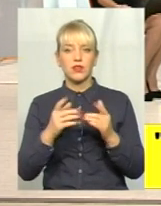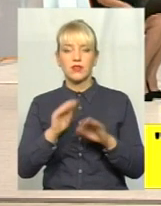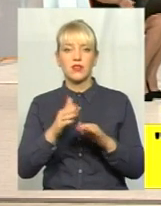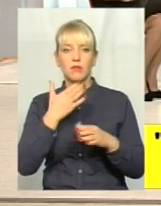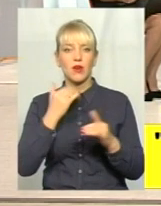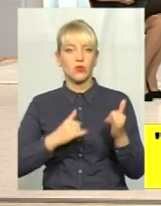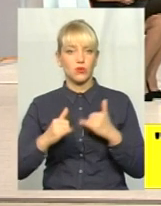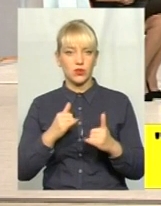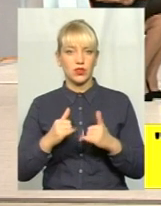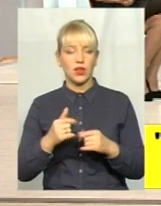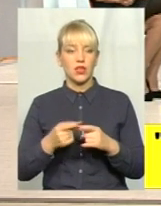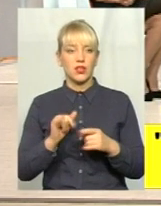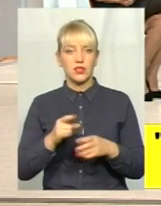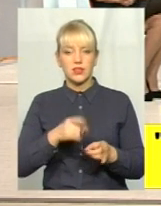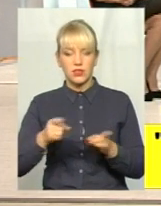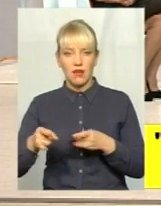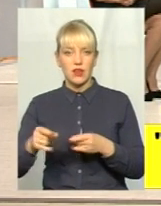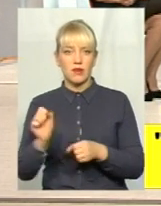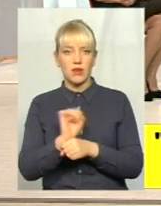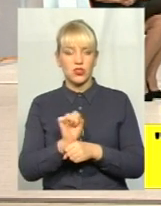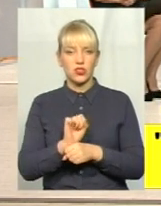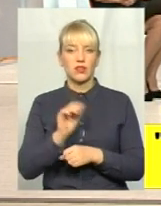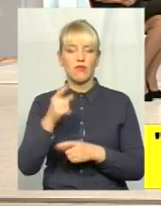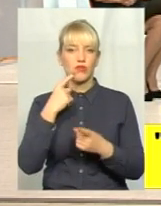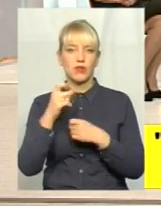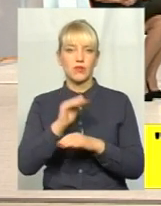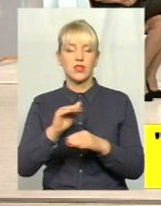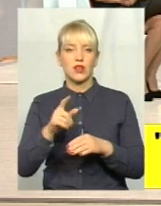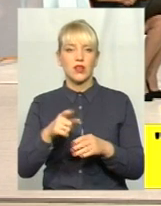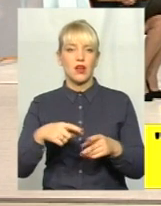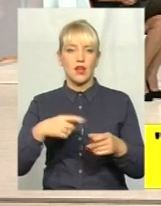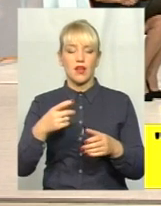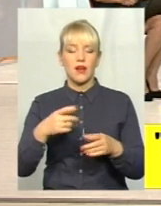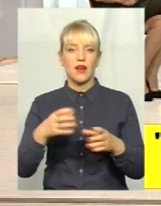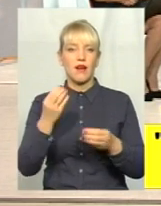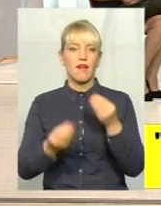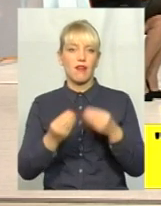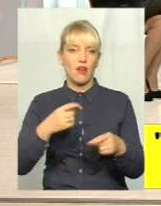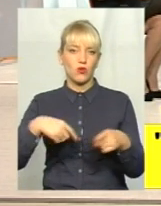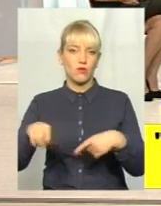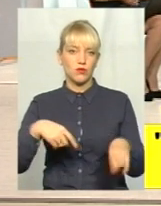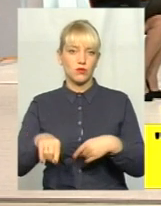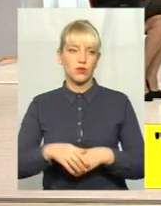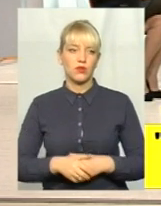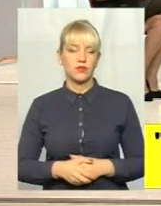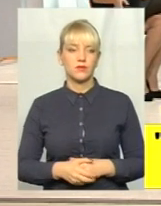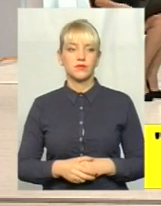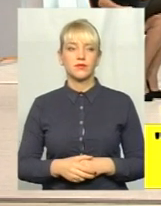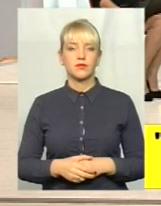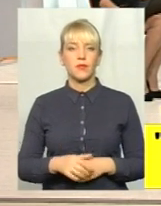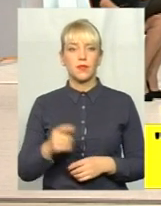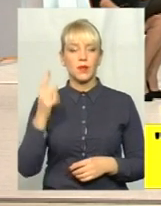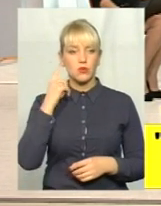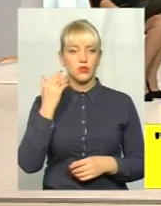де бути. І ще трапить машину на машину, вони їм грублять, діти пом'ячки. Ми почули Ваше питання, грублять водії, я дуже